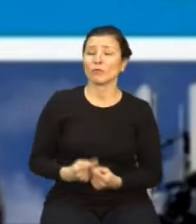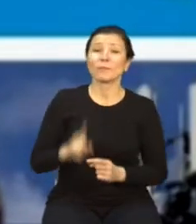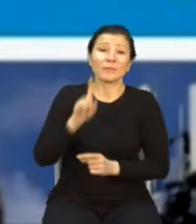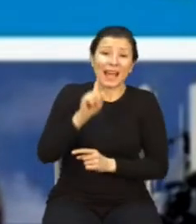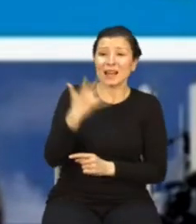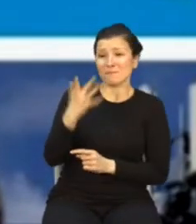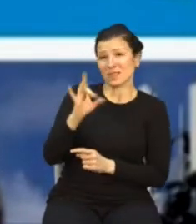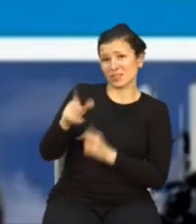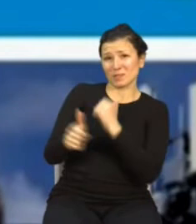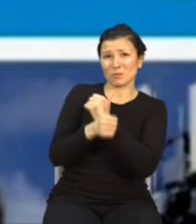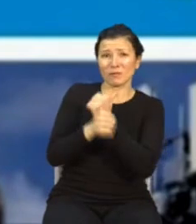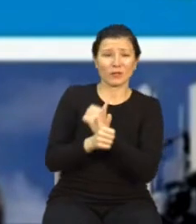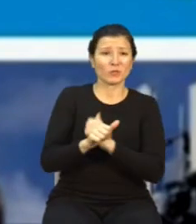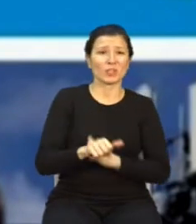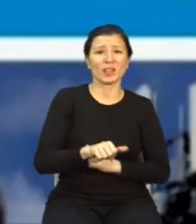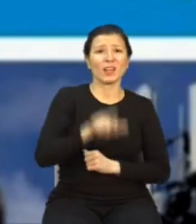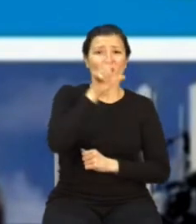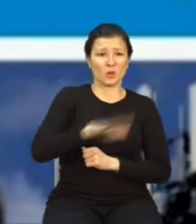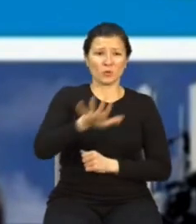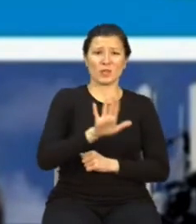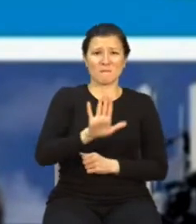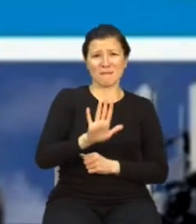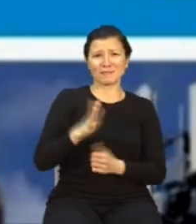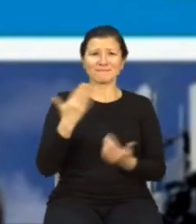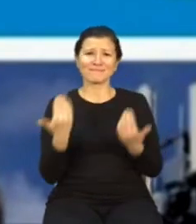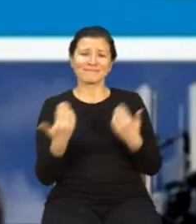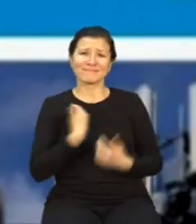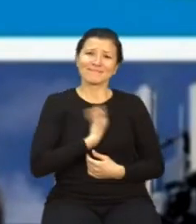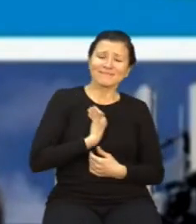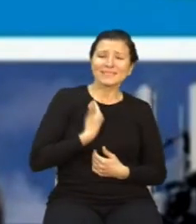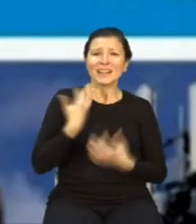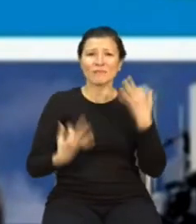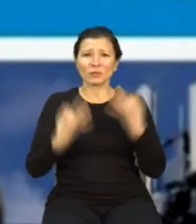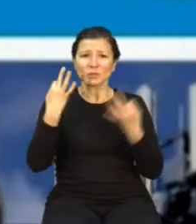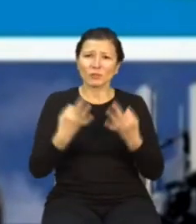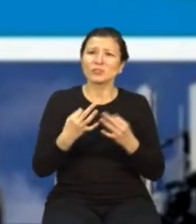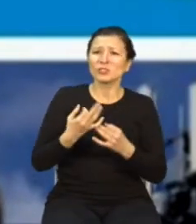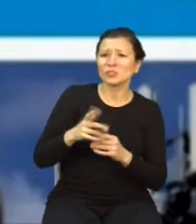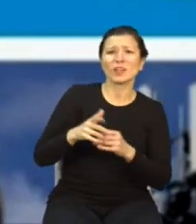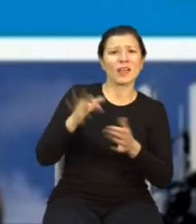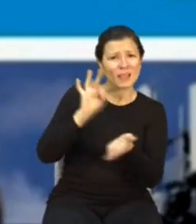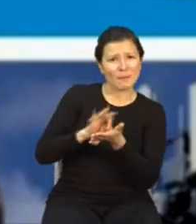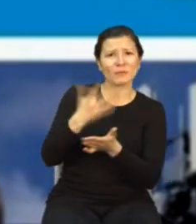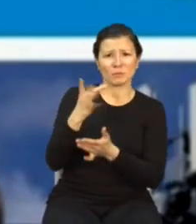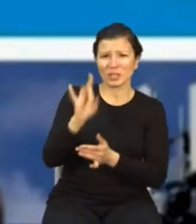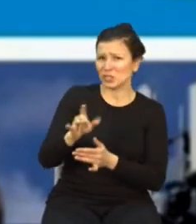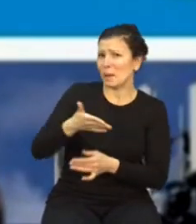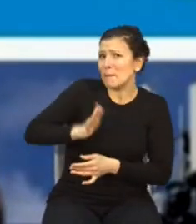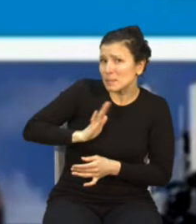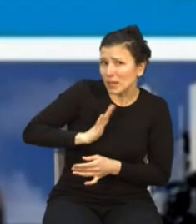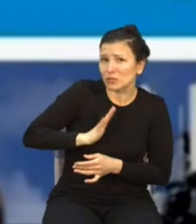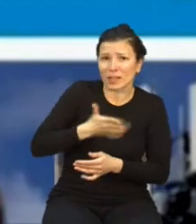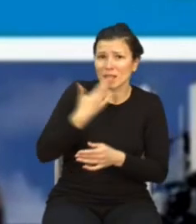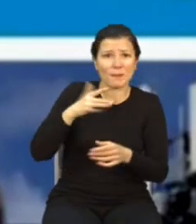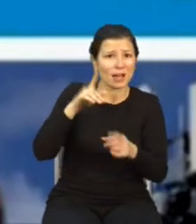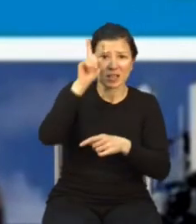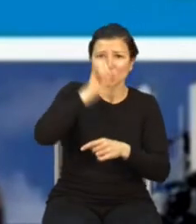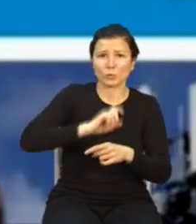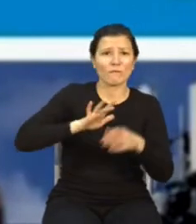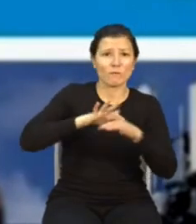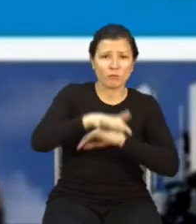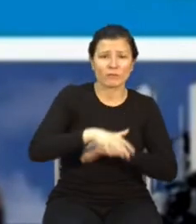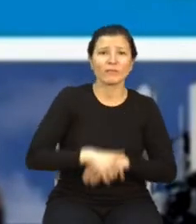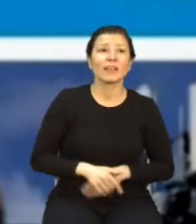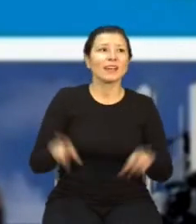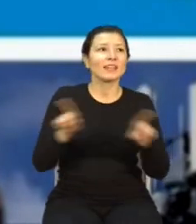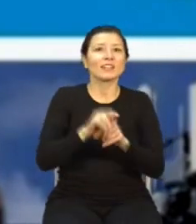wątpliwości w opinii publicznej dotyczącej bezpieczeństwa, stosowania tej technologii oraz bezpieczeństwa przebywania w pobliżu